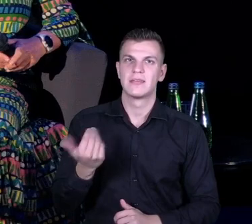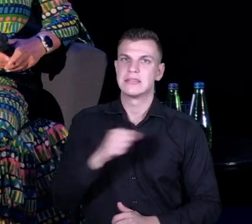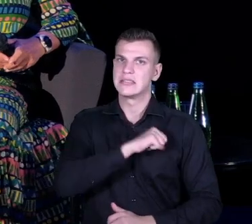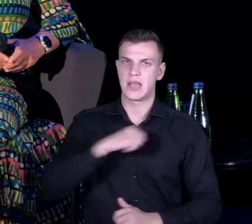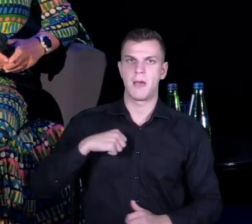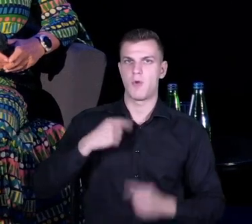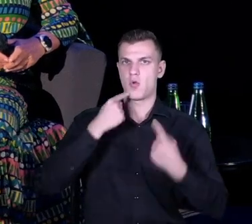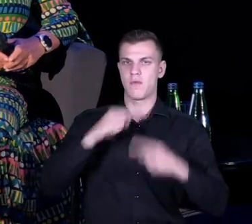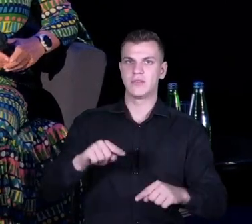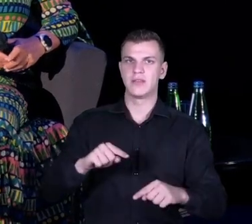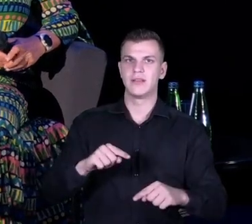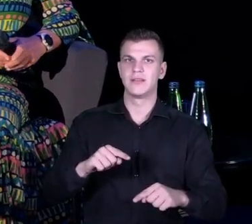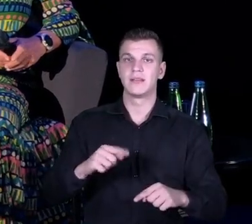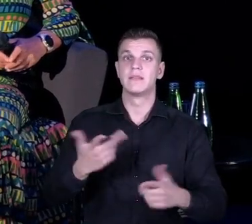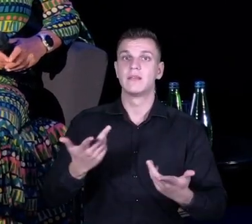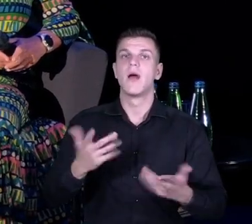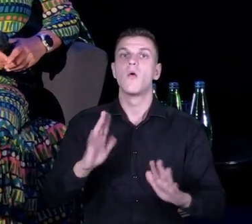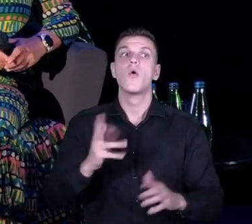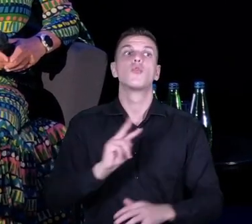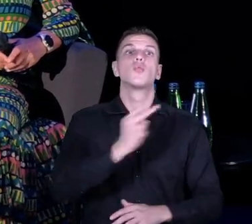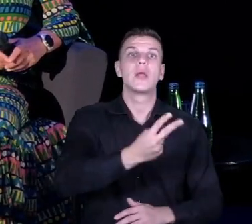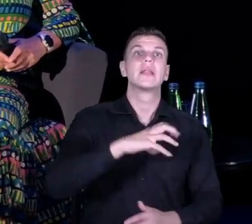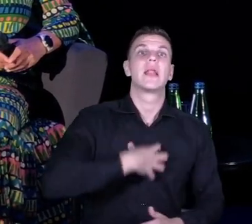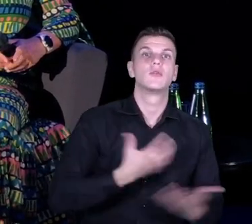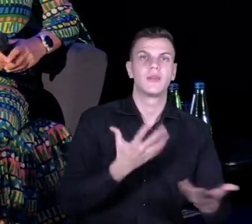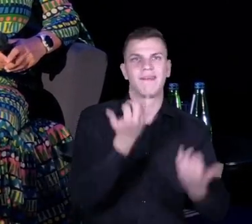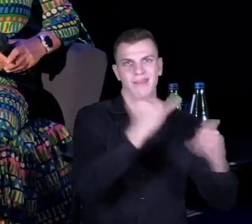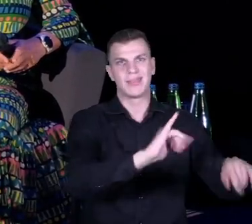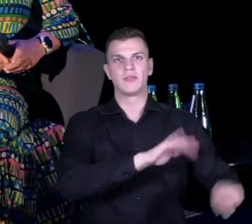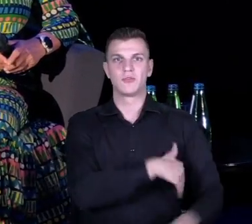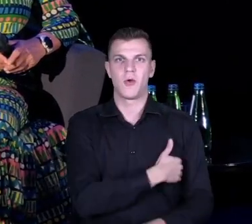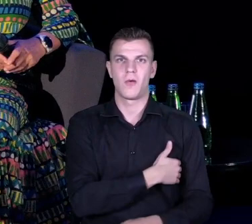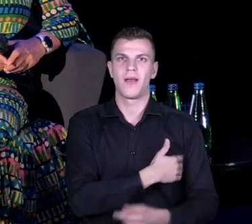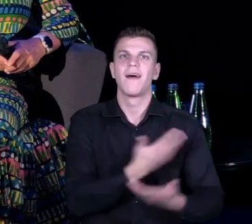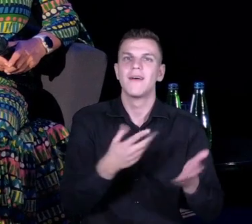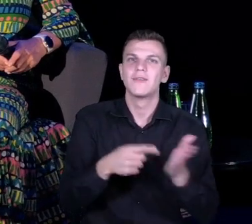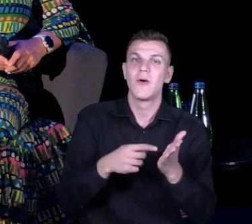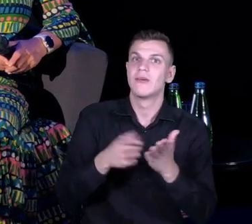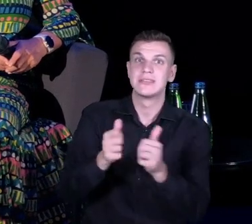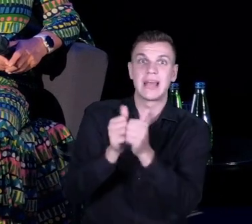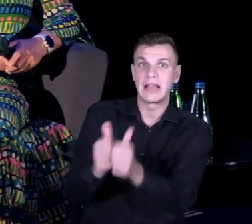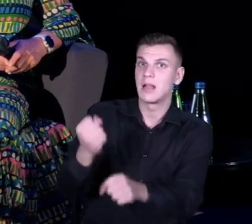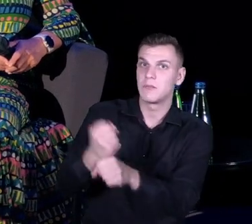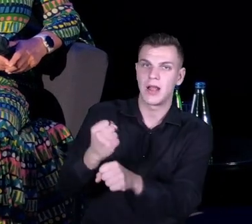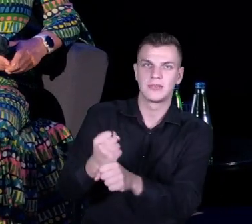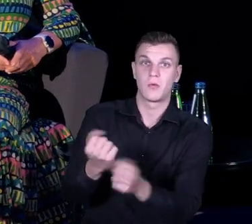dyrektorem, ale to zawsze jest inna szkoła. Więc to jest rzeczywiście ogromnie trudna i pełna wyzwań funkcja.